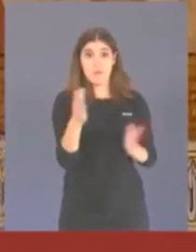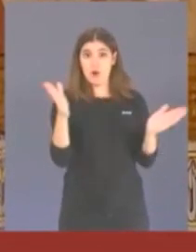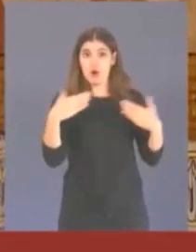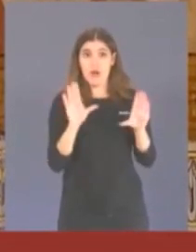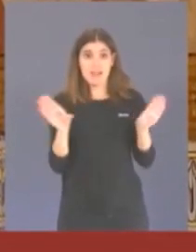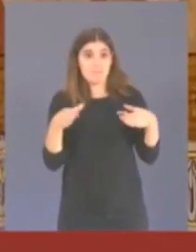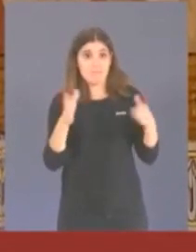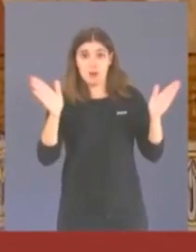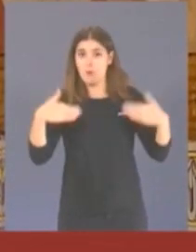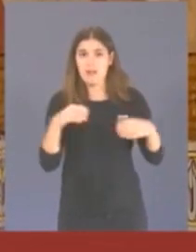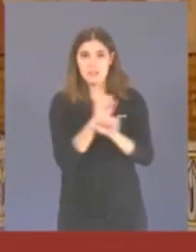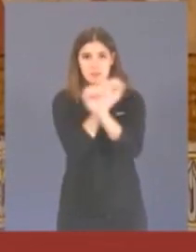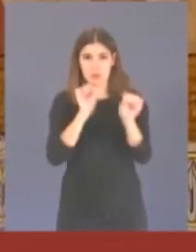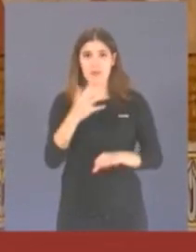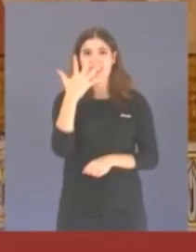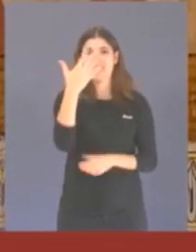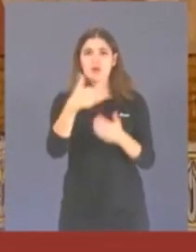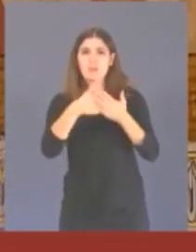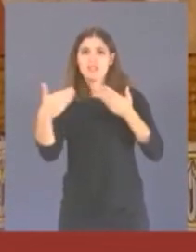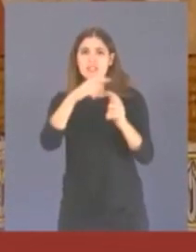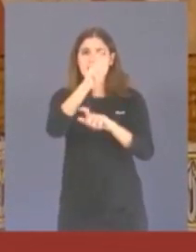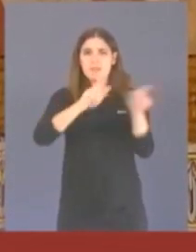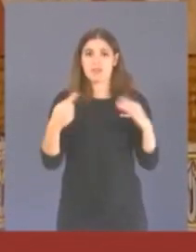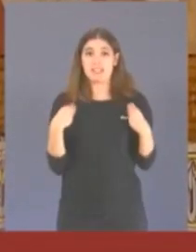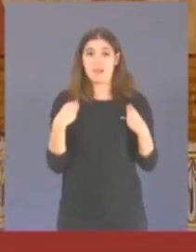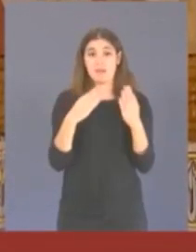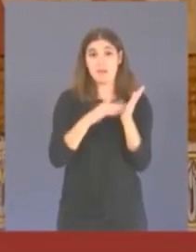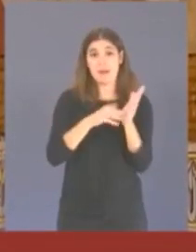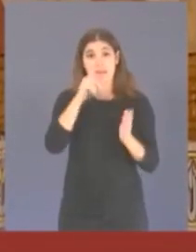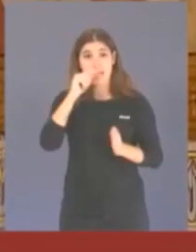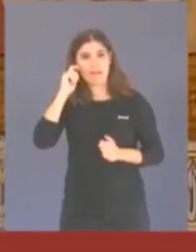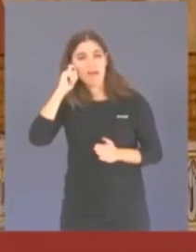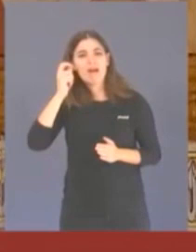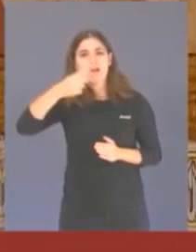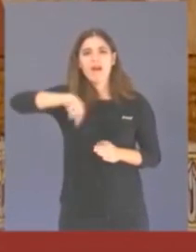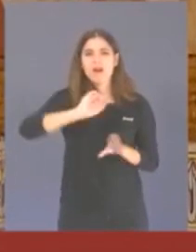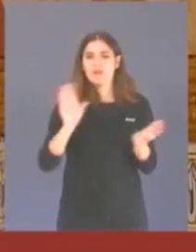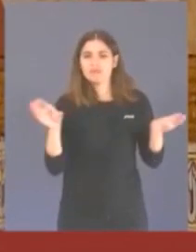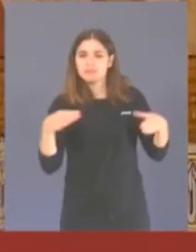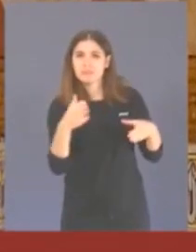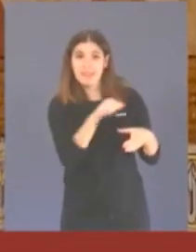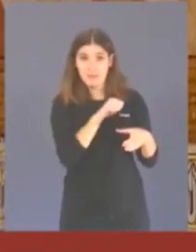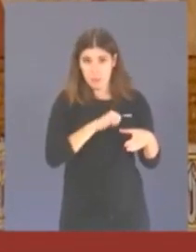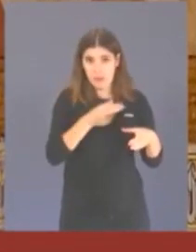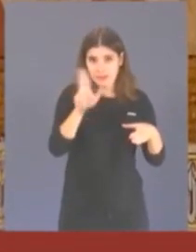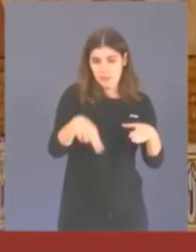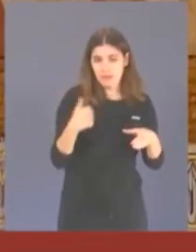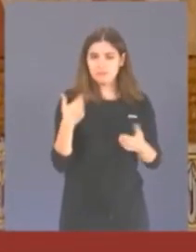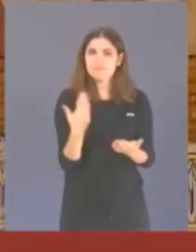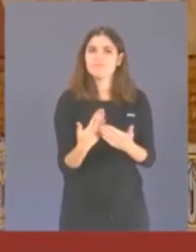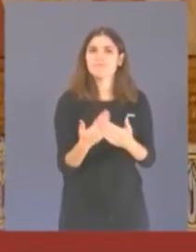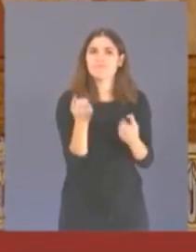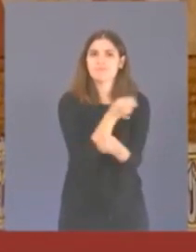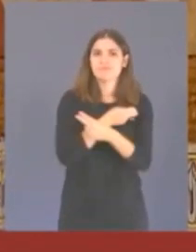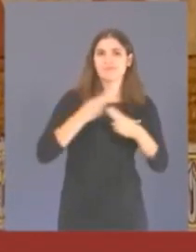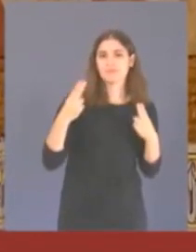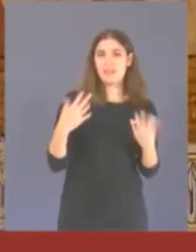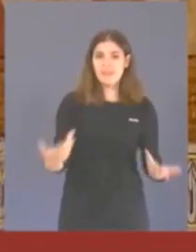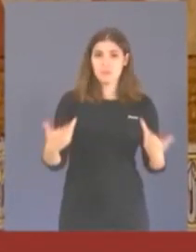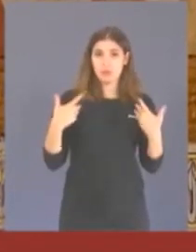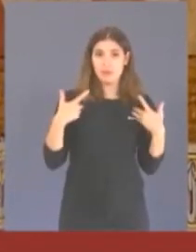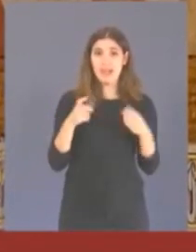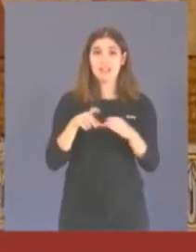Poble format per més de 5 milions de valencianes i valencians que, de manera col·lectiva i individual, estem mostrant responsabilitat,